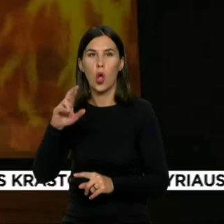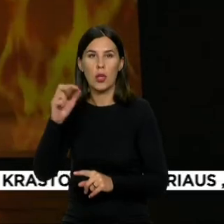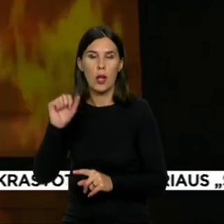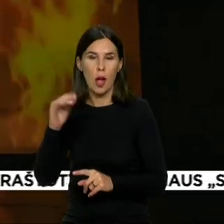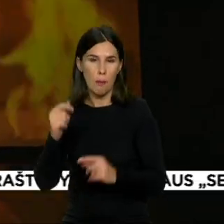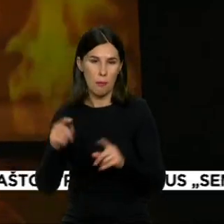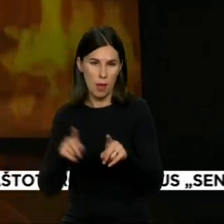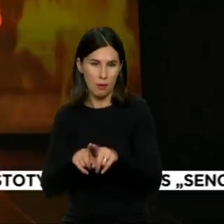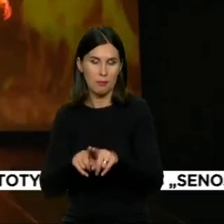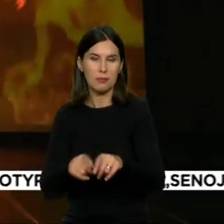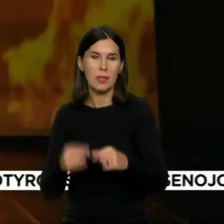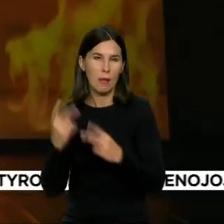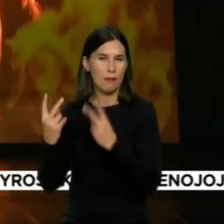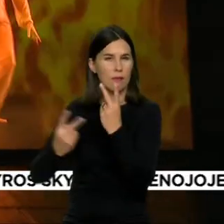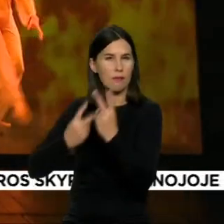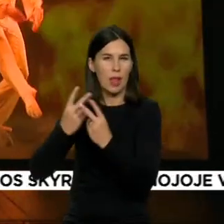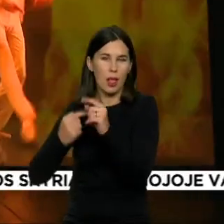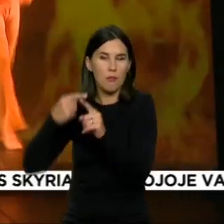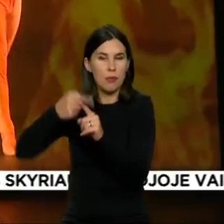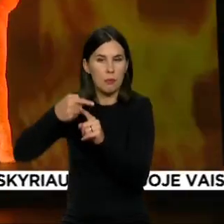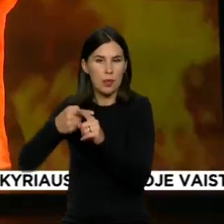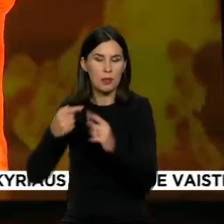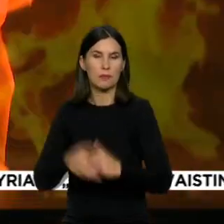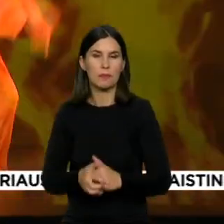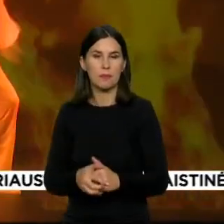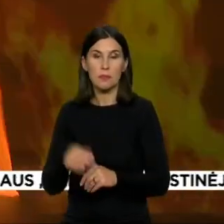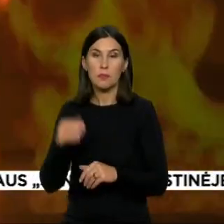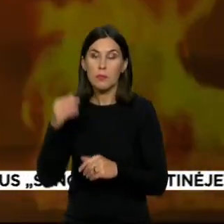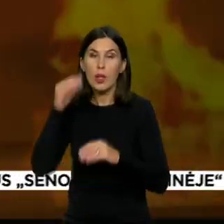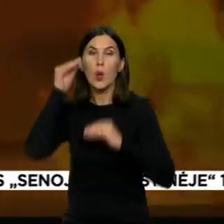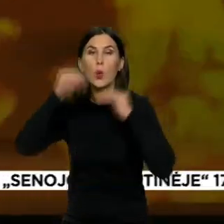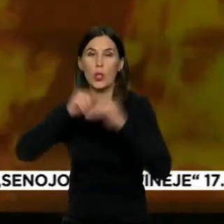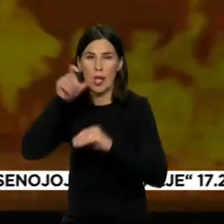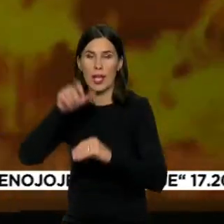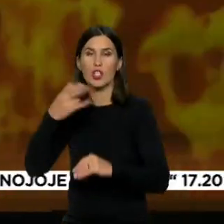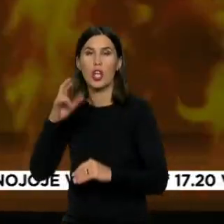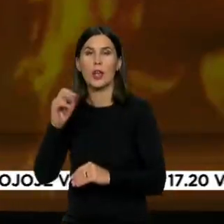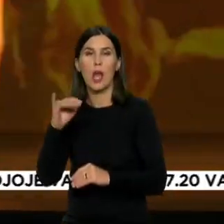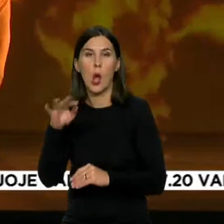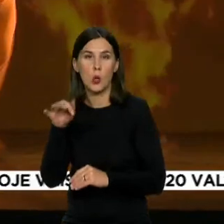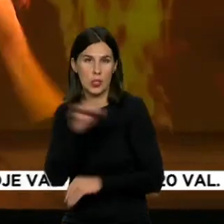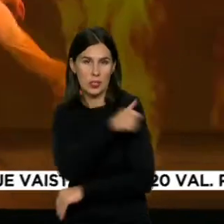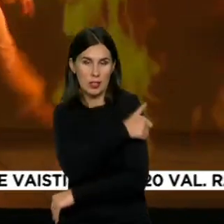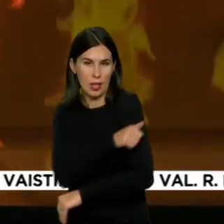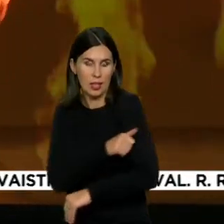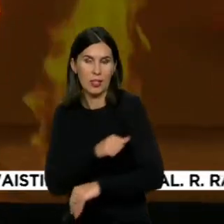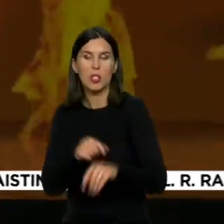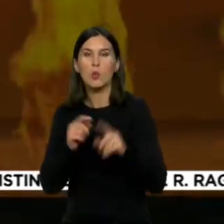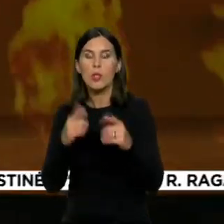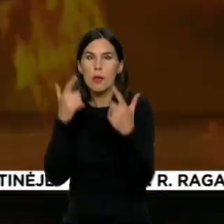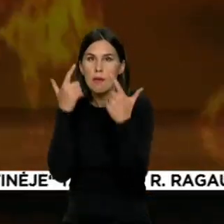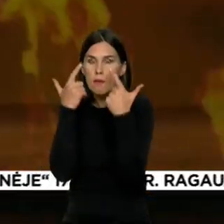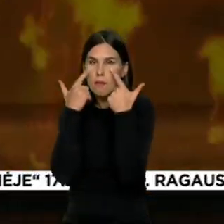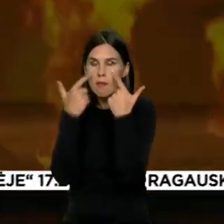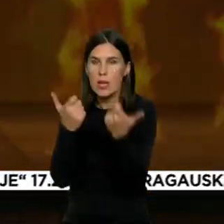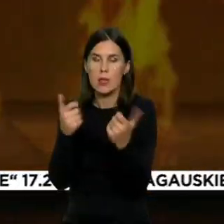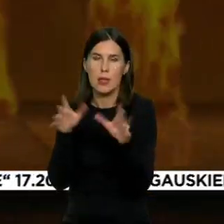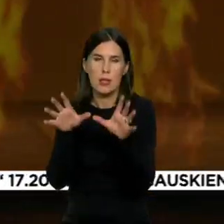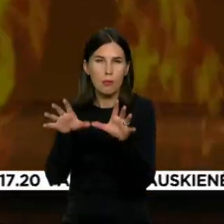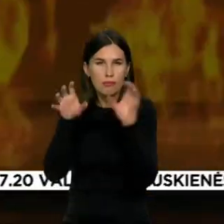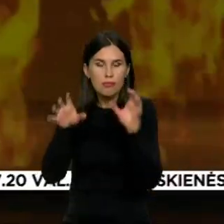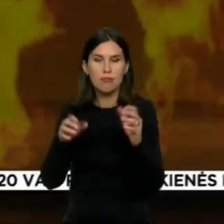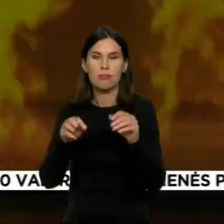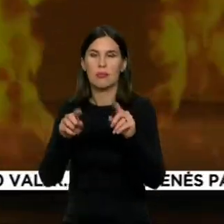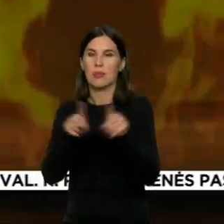projekcijų kūrėjas Vytautas Žarnauskas. Ši forma nuot režisierė sustiprins įspūdį, praplės interpretacijų lauką, o tai